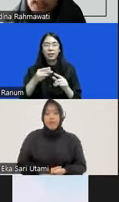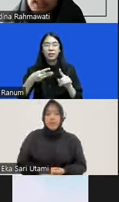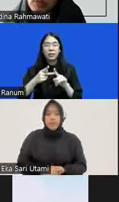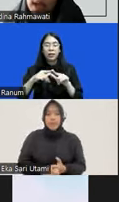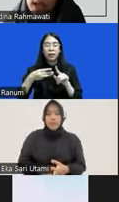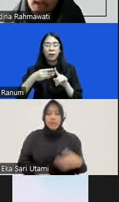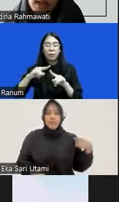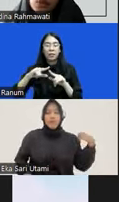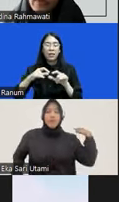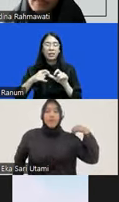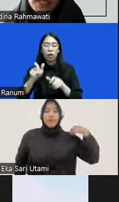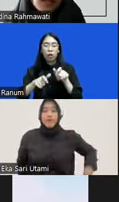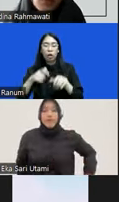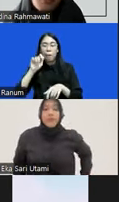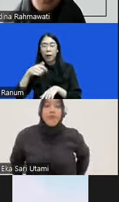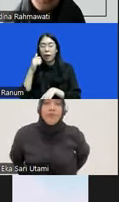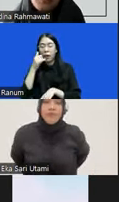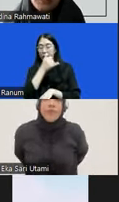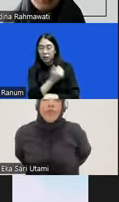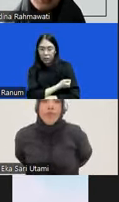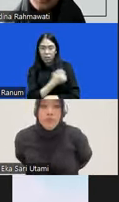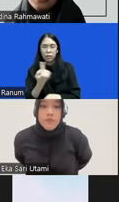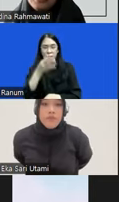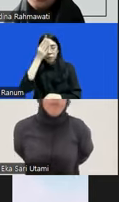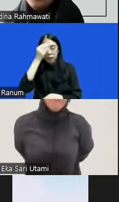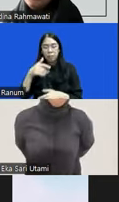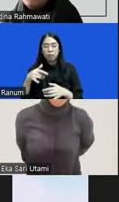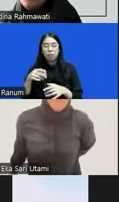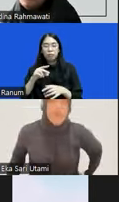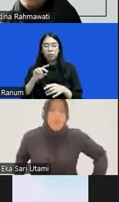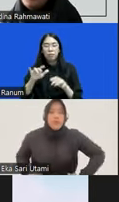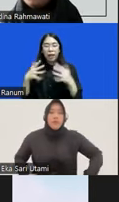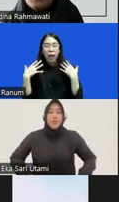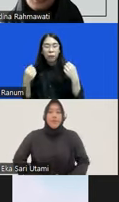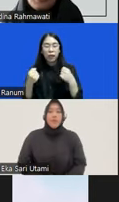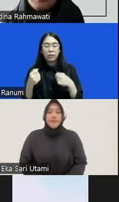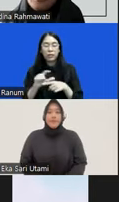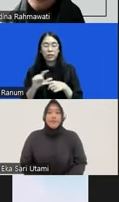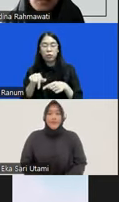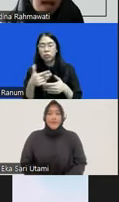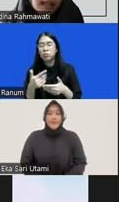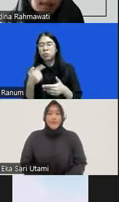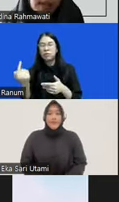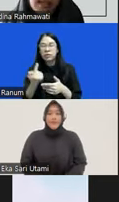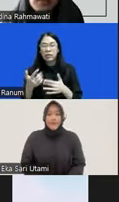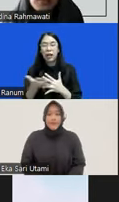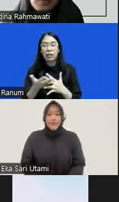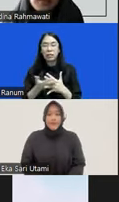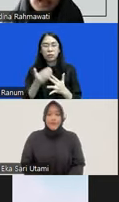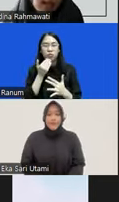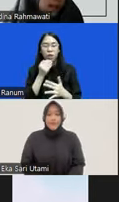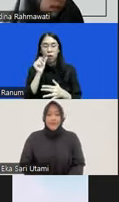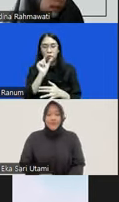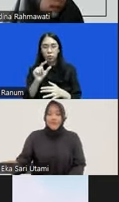narkotika kita udah cukup familiar gitu ya bahwa rehabilitasi hanya bisa seringkali lebih mudah diakses bagi